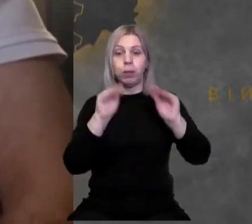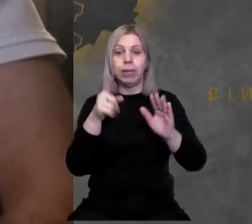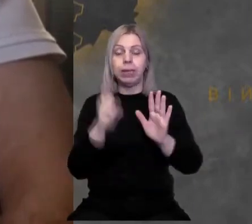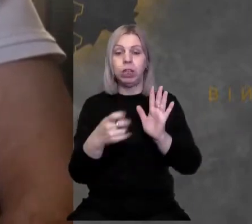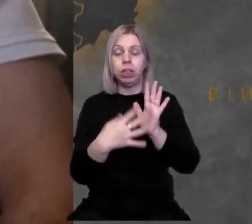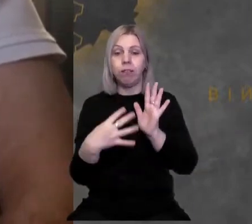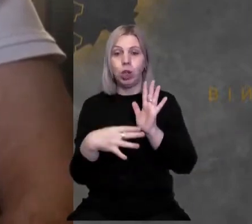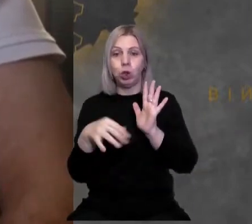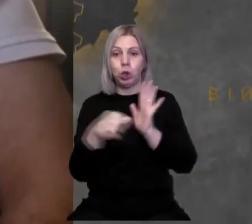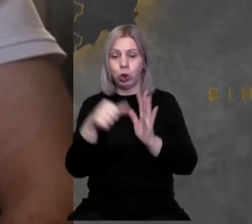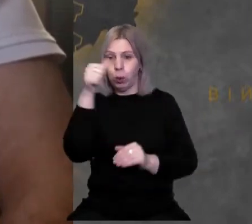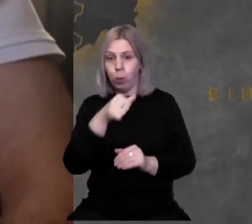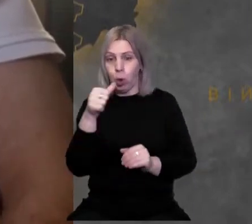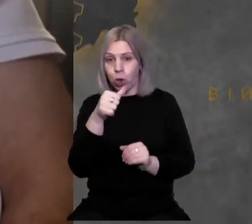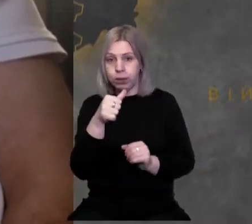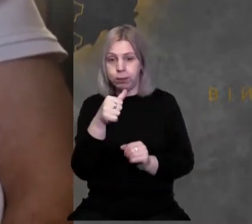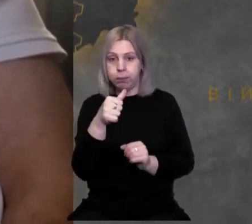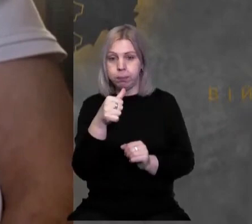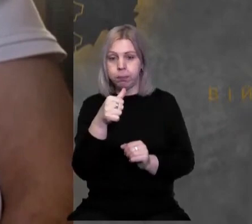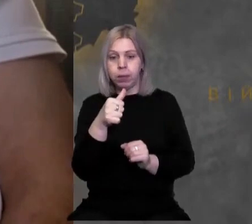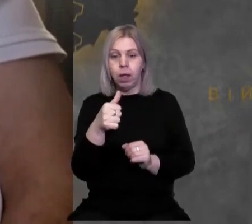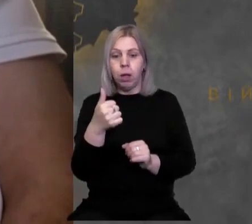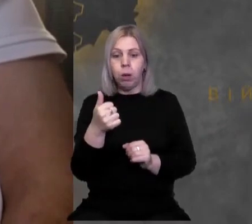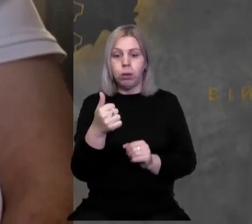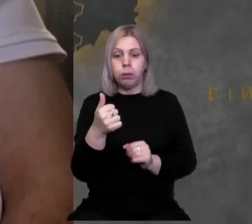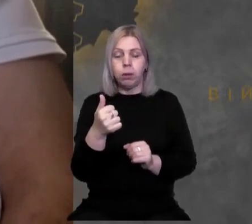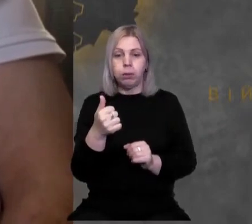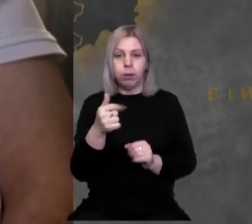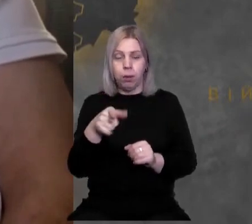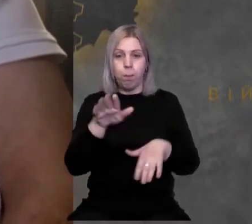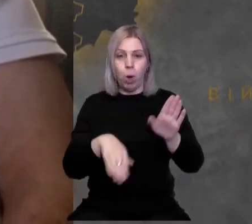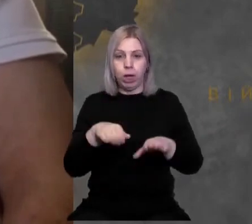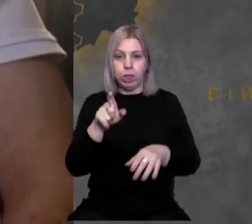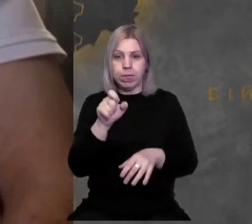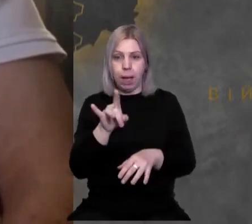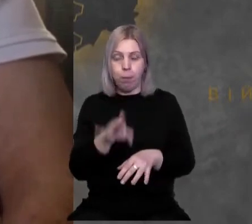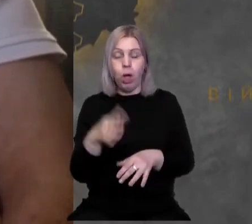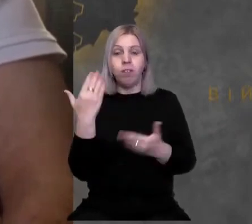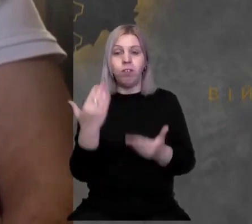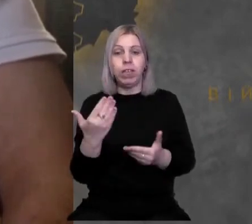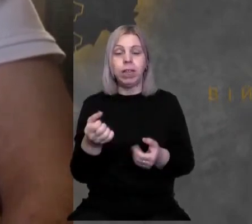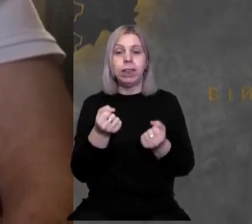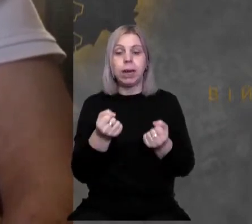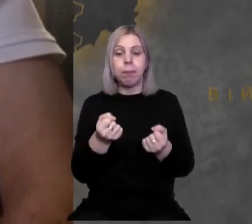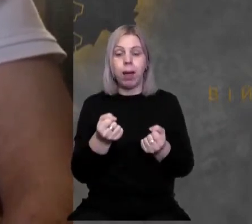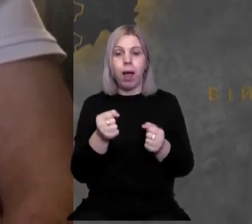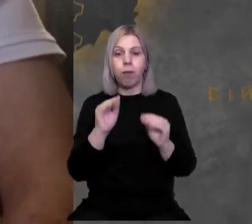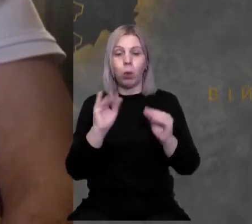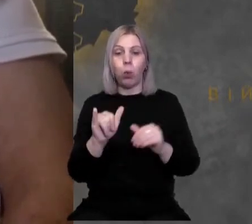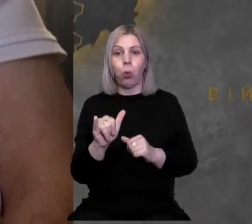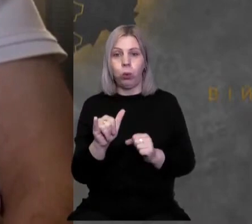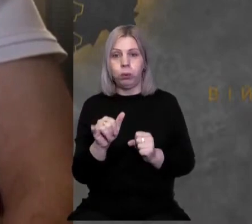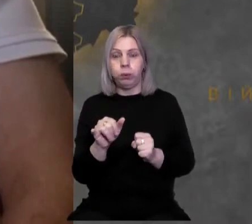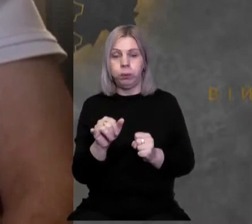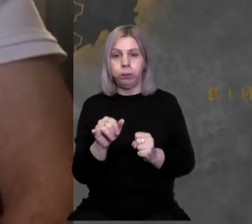1996 році на бастионів Мукачевського замку, він тримав у